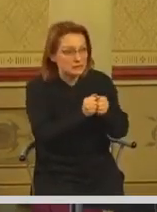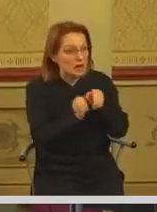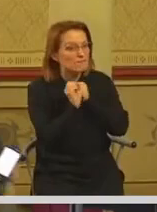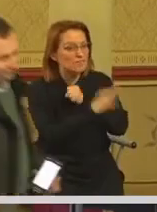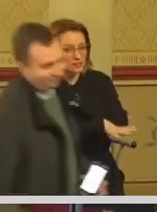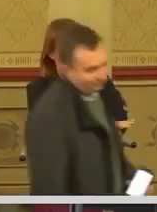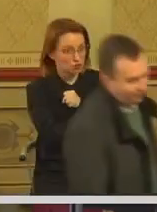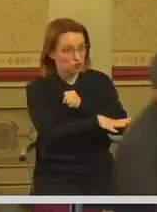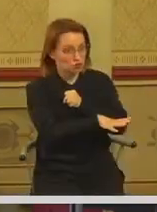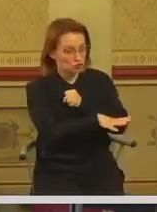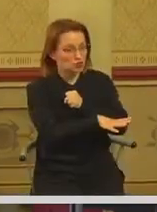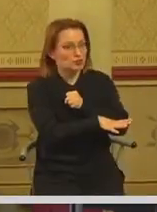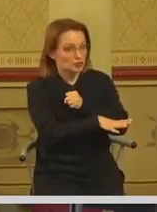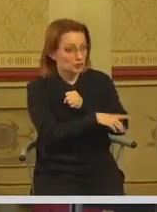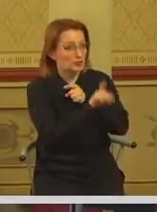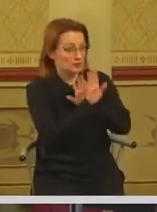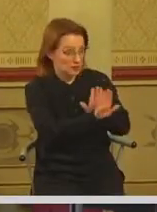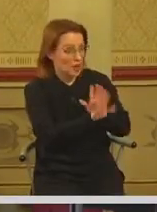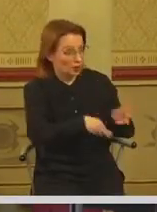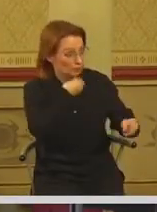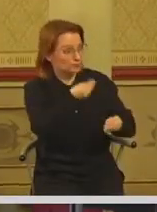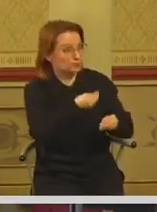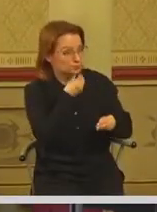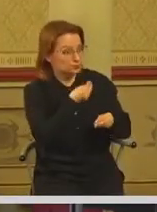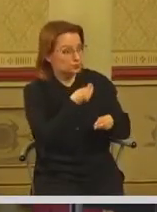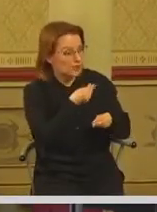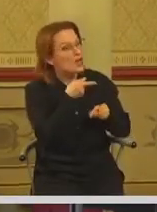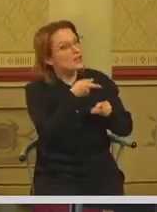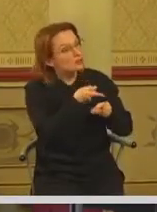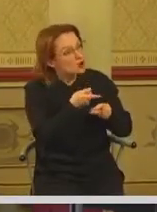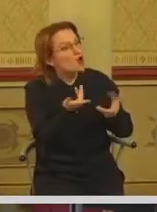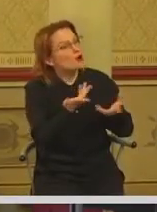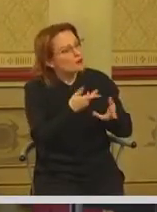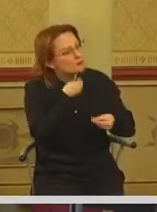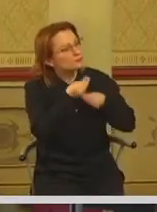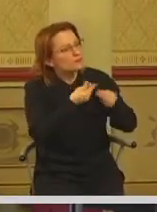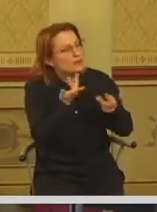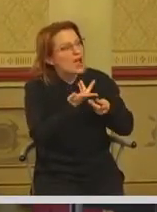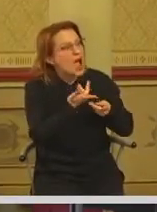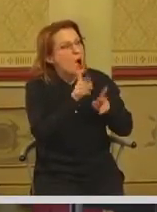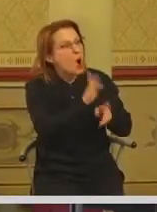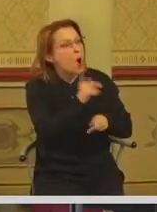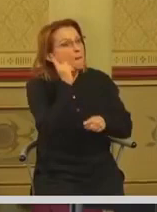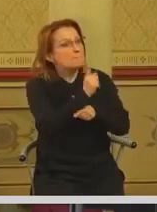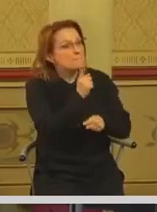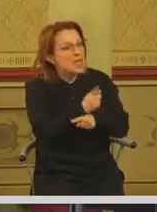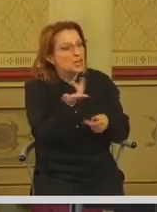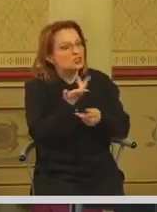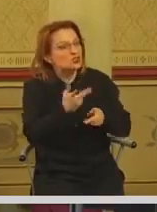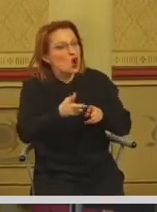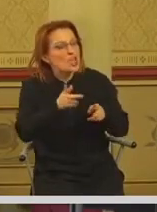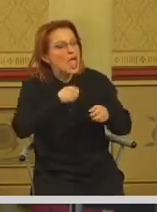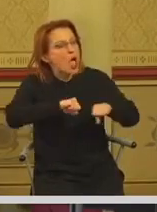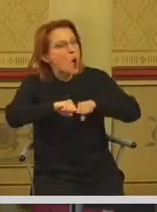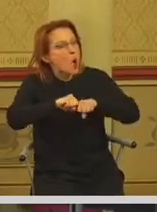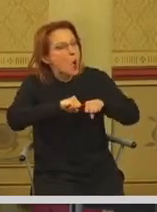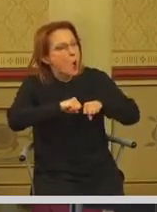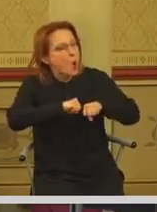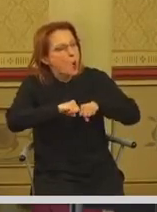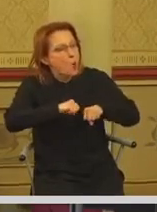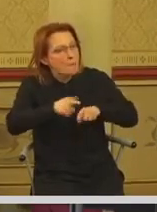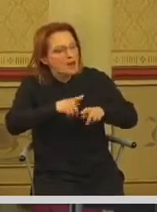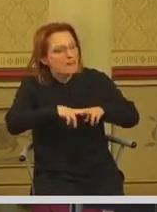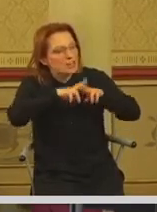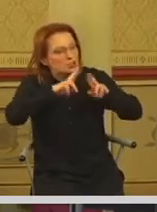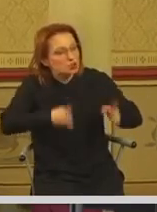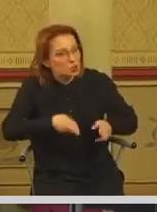o ovim čuvenim kompenzacijskim mjerama koje je Upravni sud zahtjevao kao preduvjet